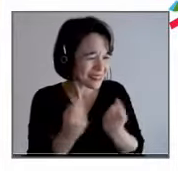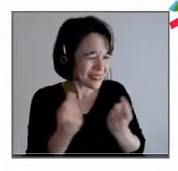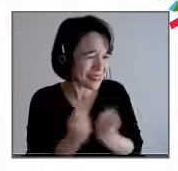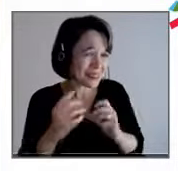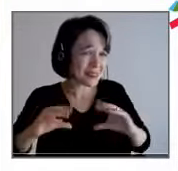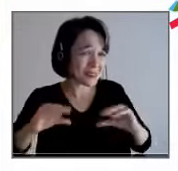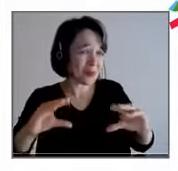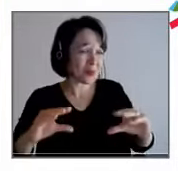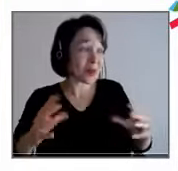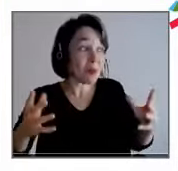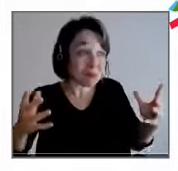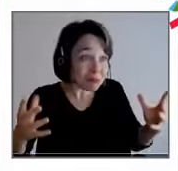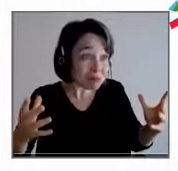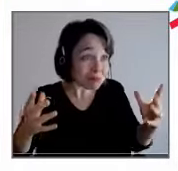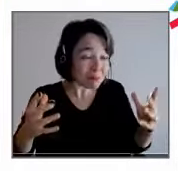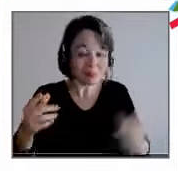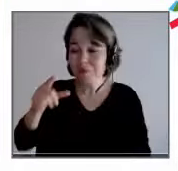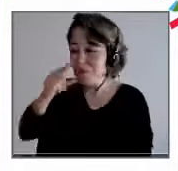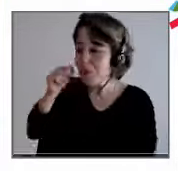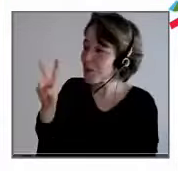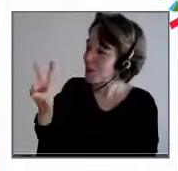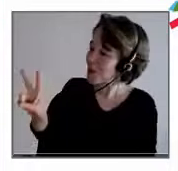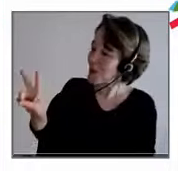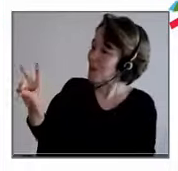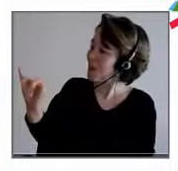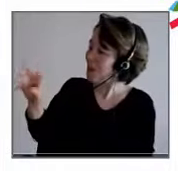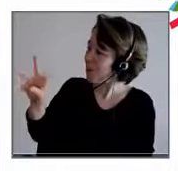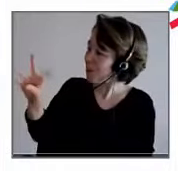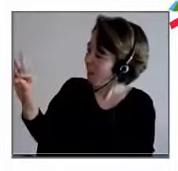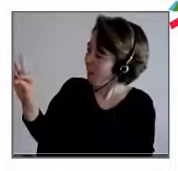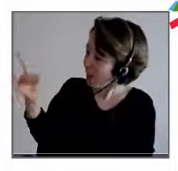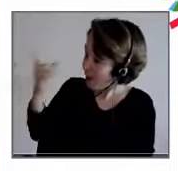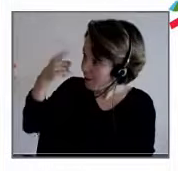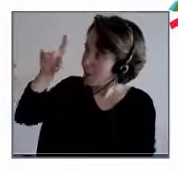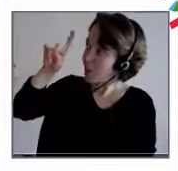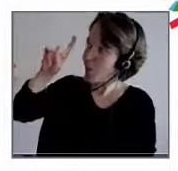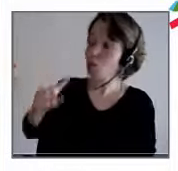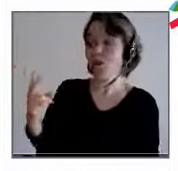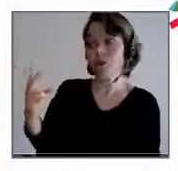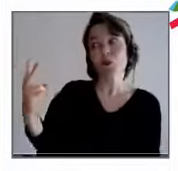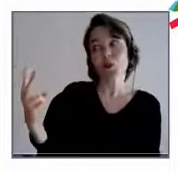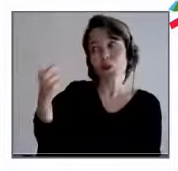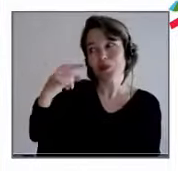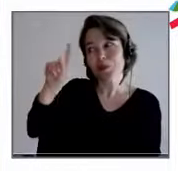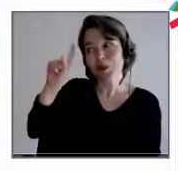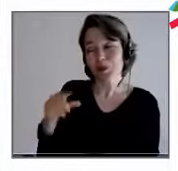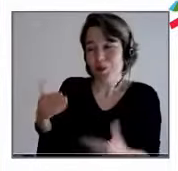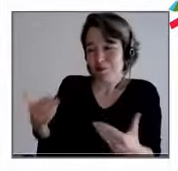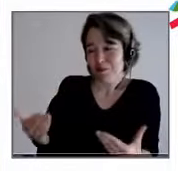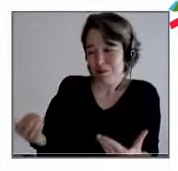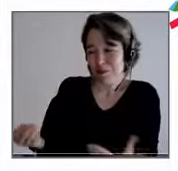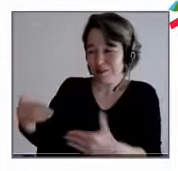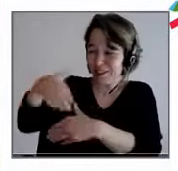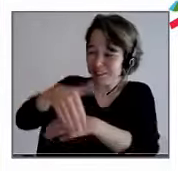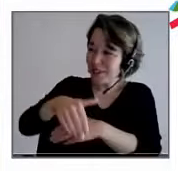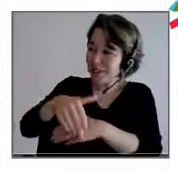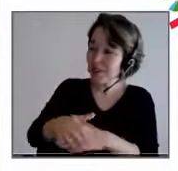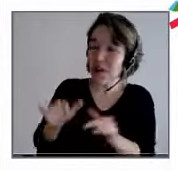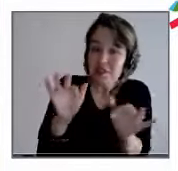Vivray, le philosophe, même si vous êtes deux à être philosophes ce soir, la fraternité, ça se pratique ?